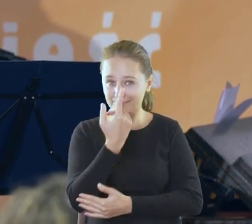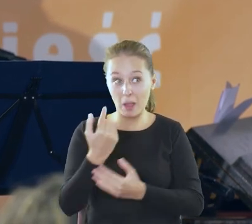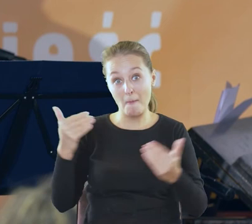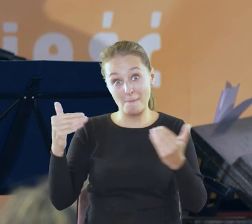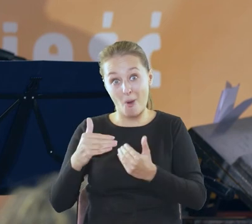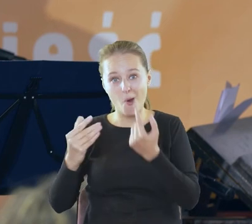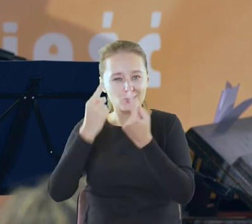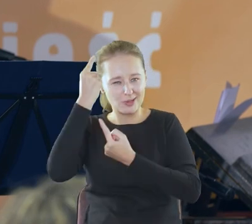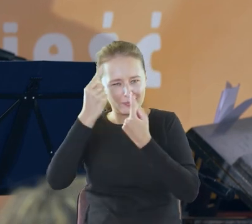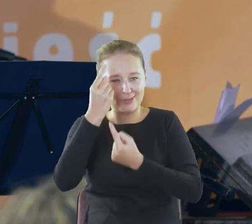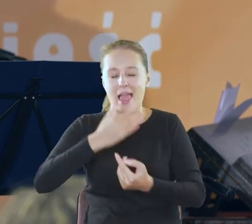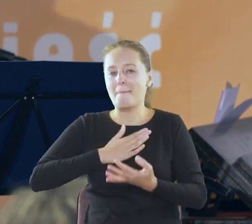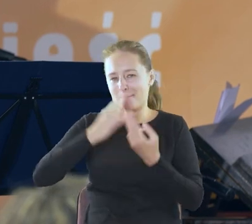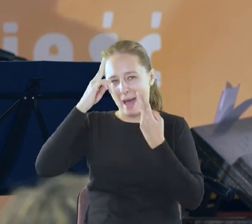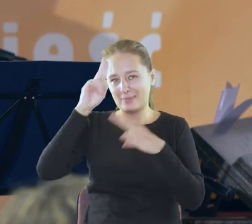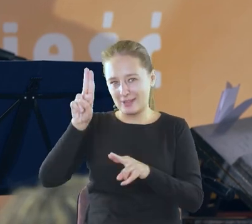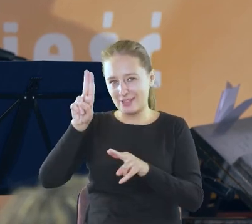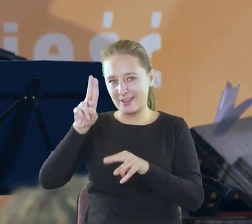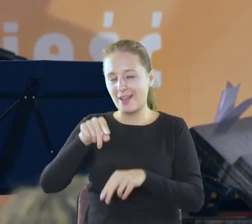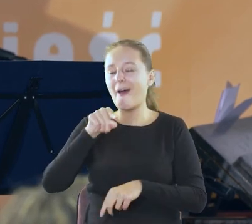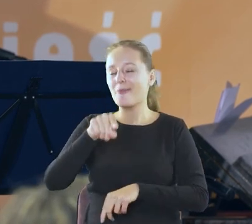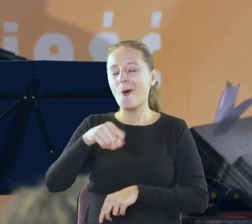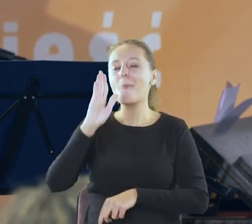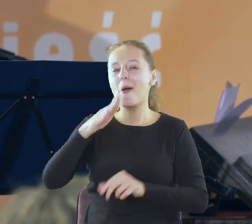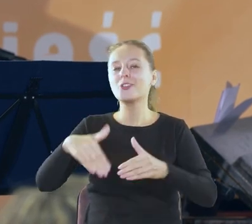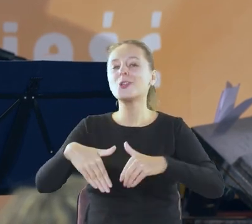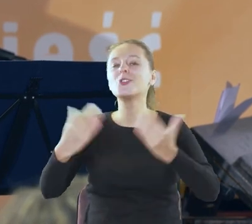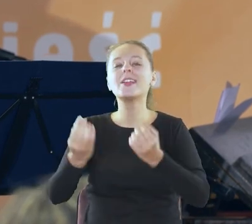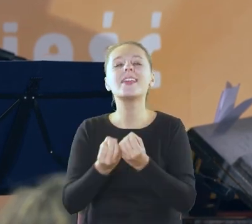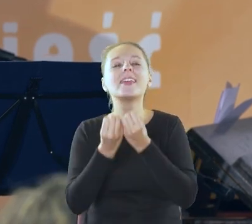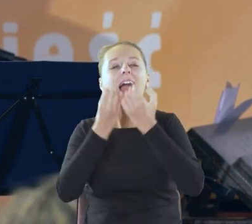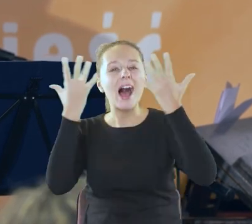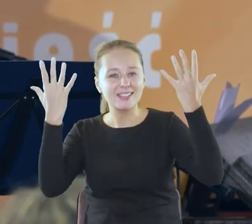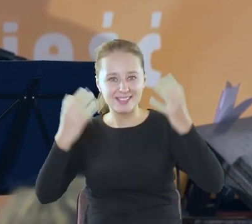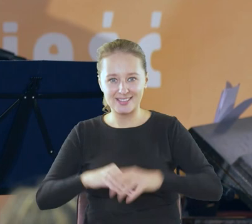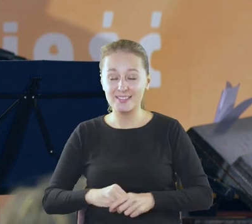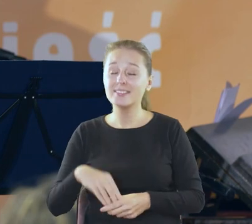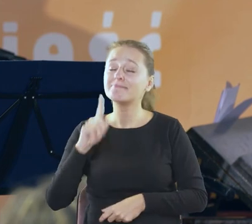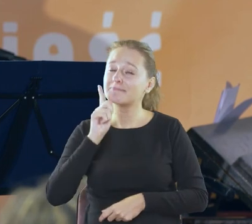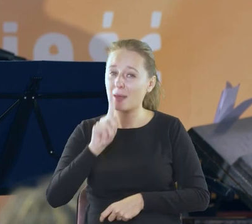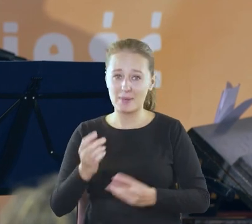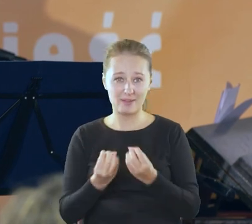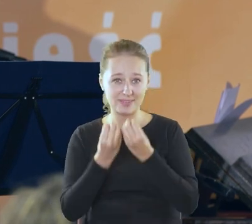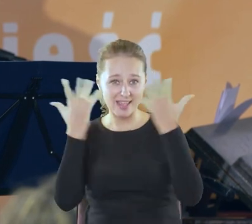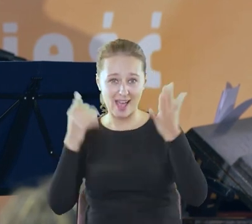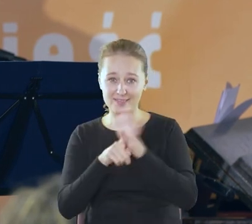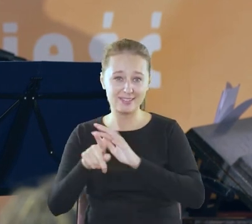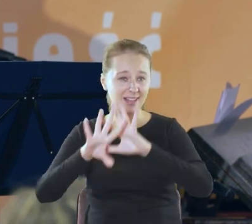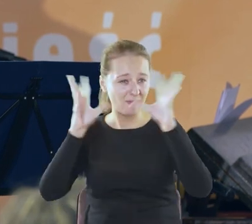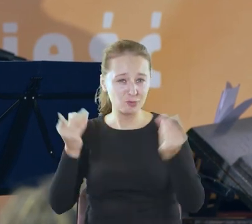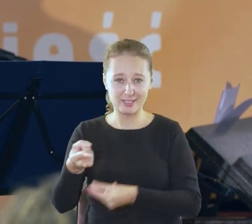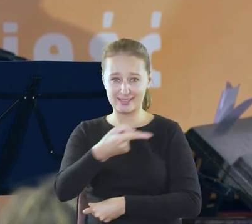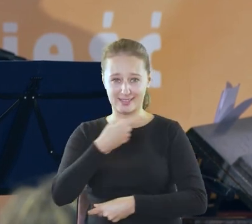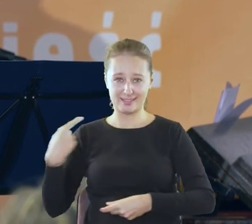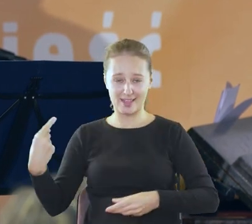nadzieję że życzmy sobie tego będzie ten dzień jasny naprawdę jasny dla nas wszystkich